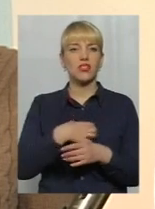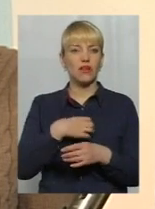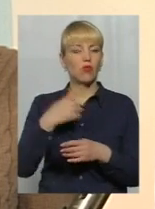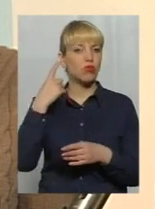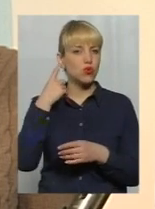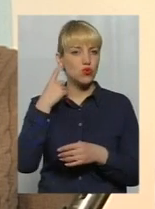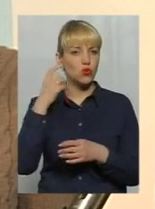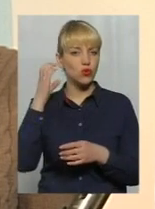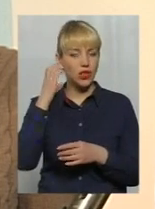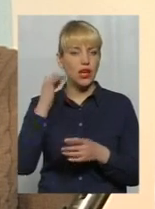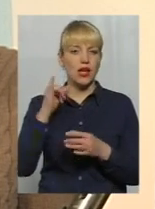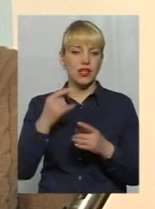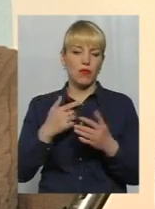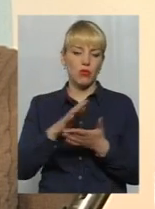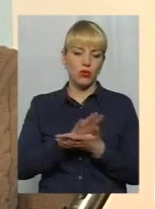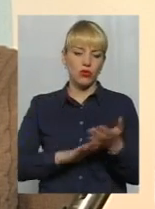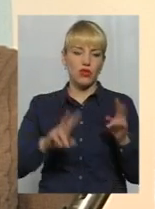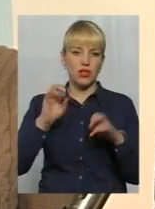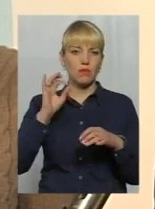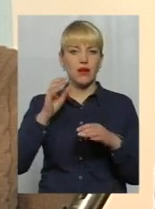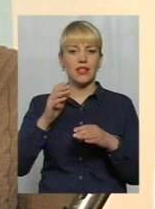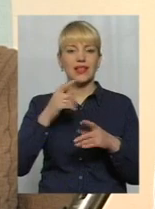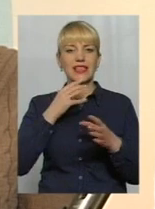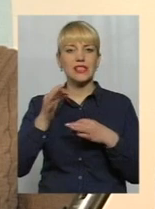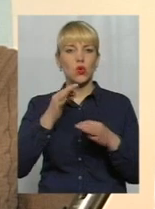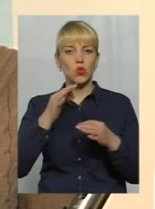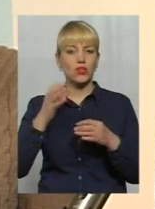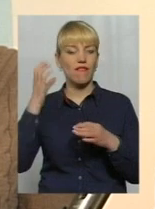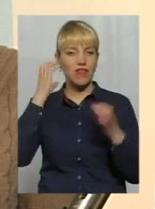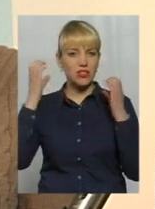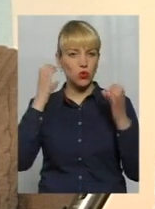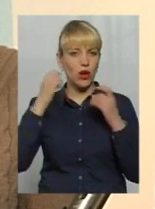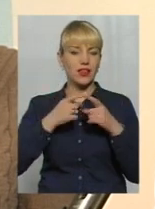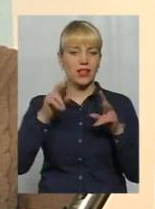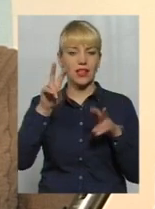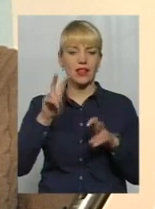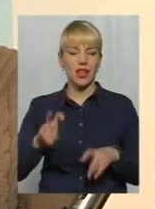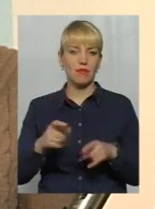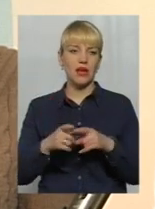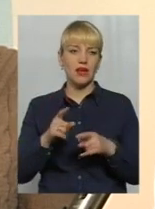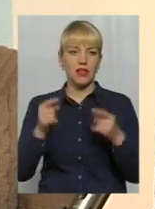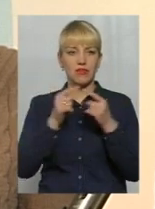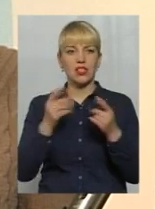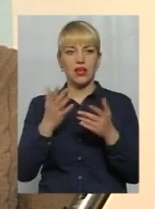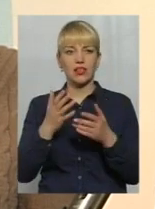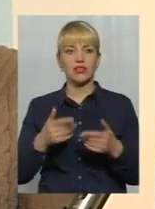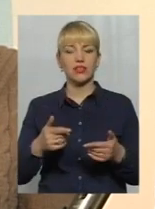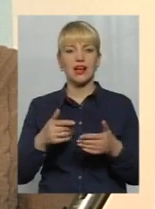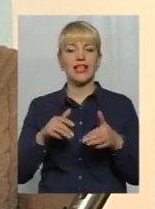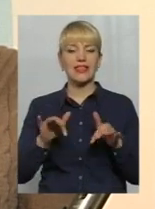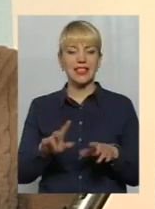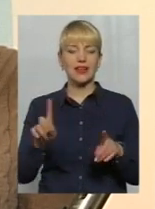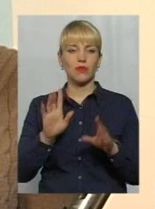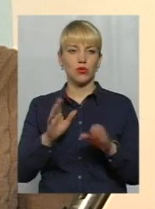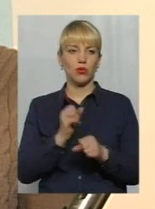продовжився дискусію вислуханих тем і відзначився для тебе якісь конкретні дії, які вони для цього будуть